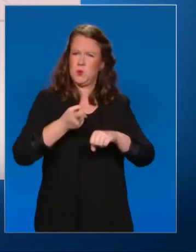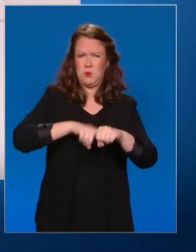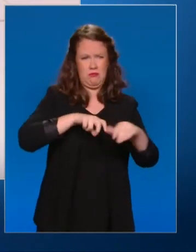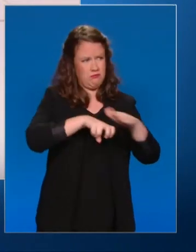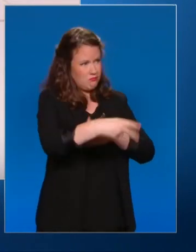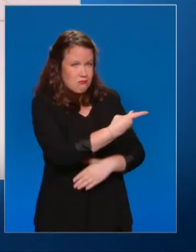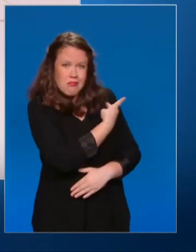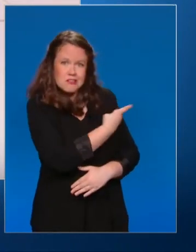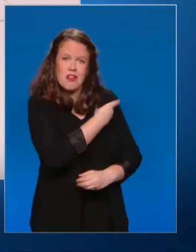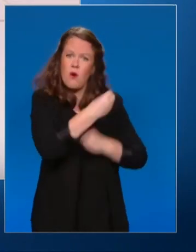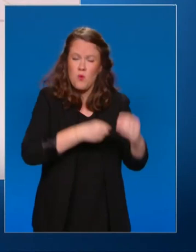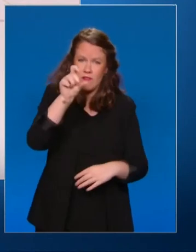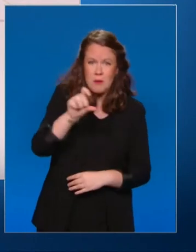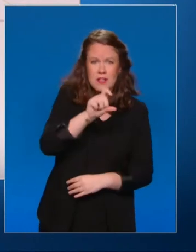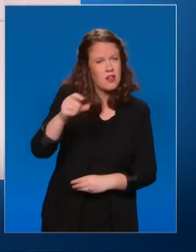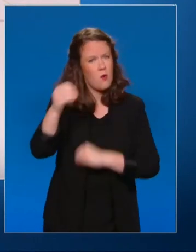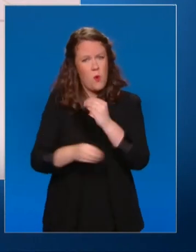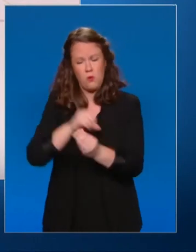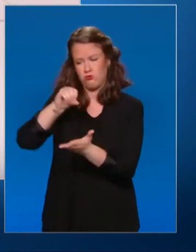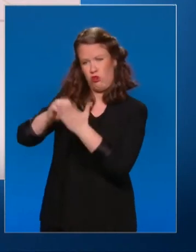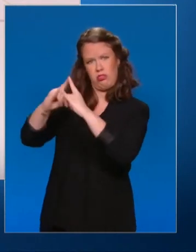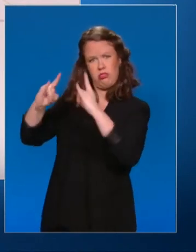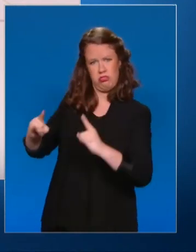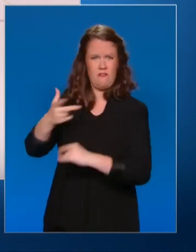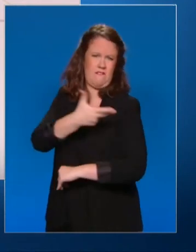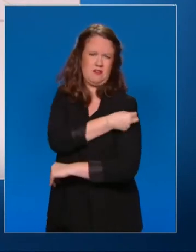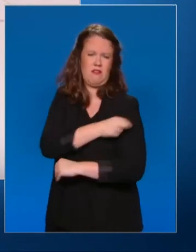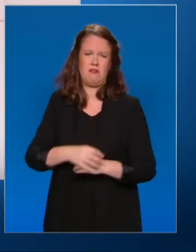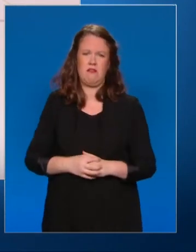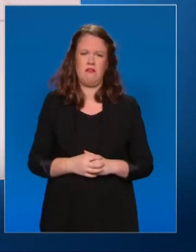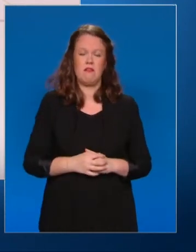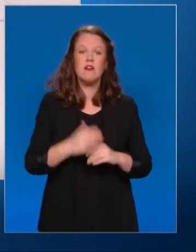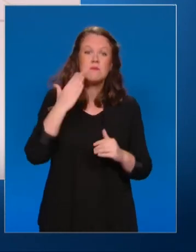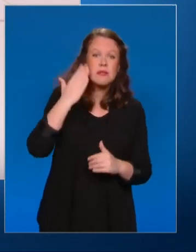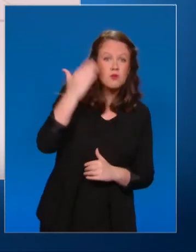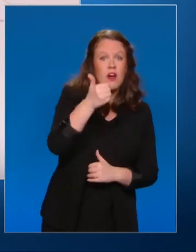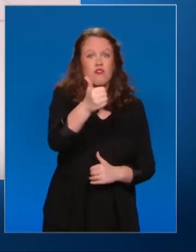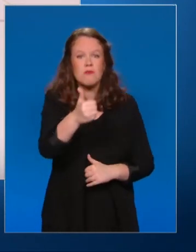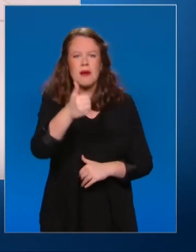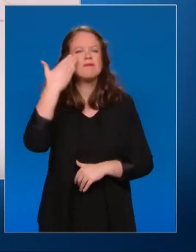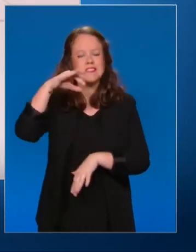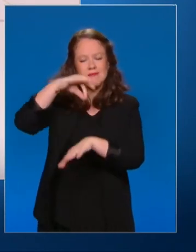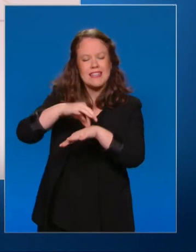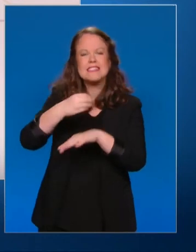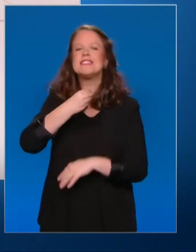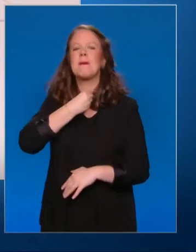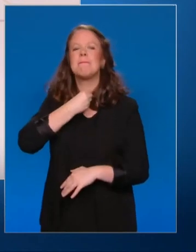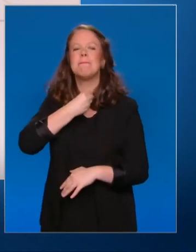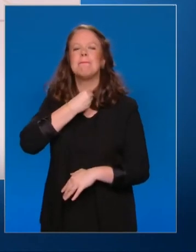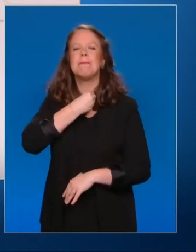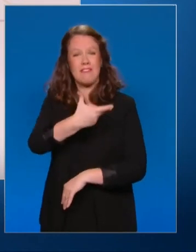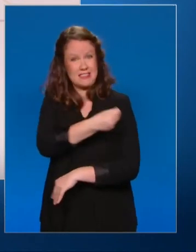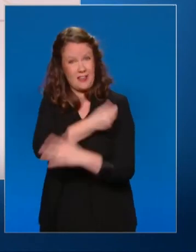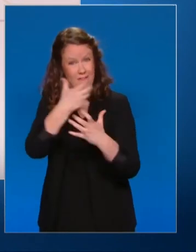votre pharmacien. Il est possible de faire ce rappel en même temps que le vaccin contre la grippe. A partir du 15 décembre,